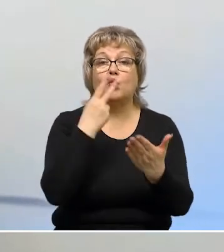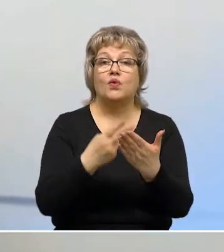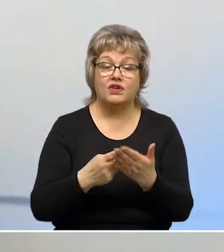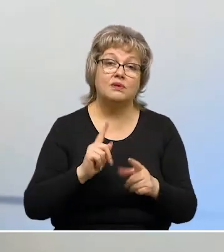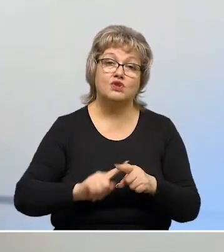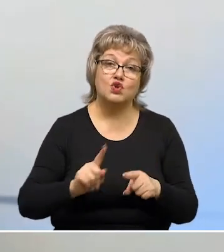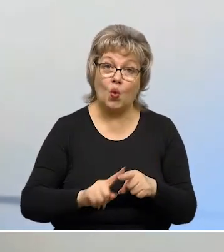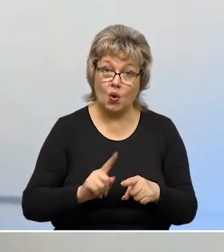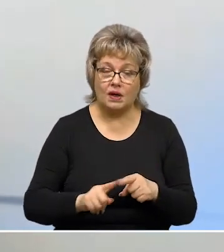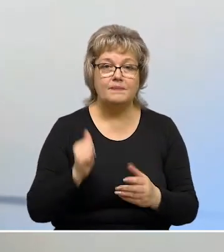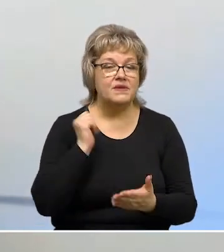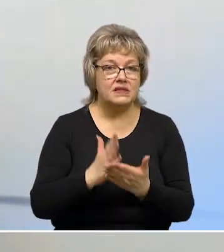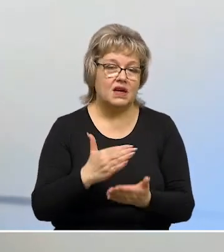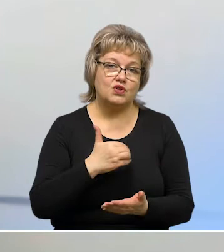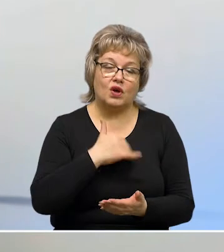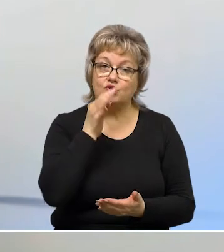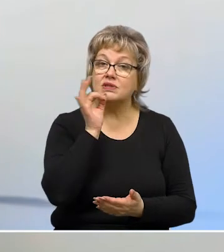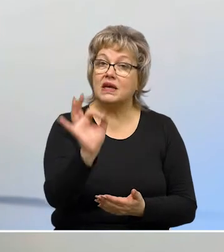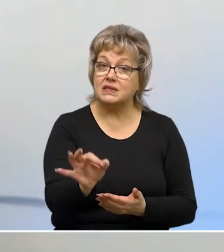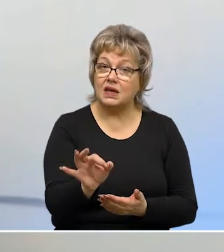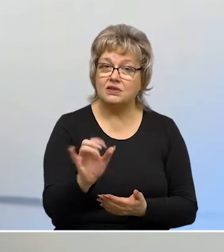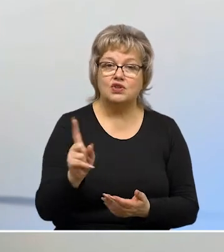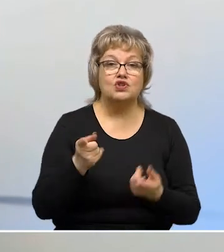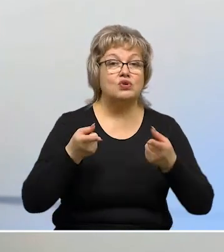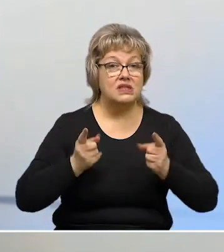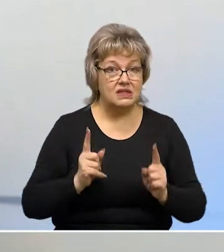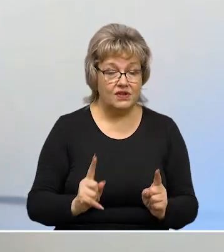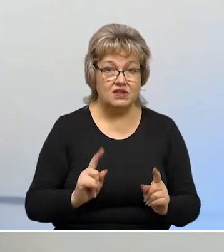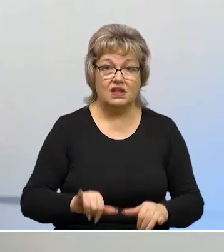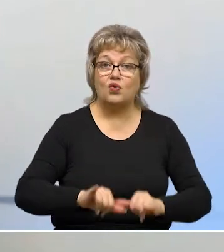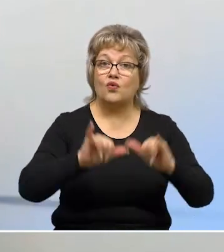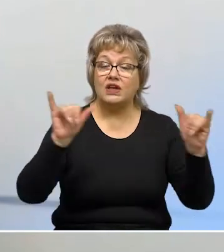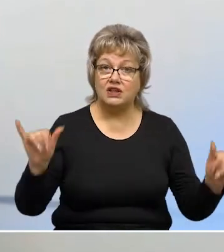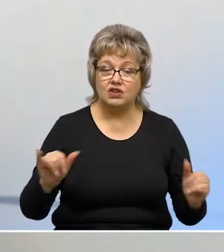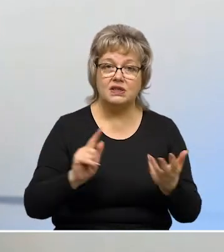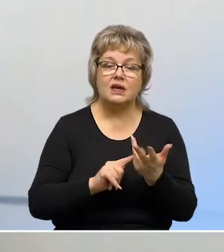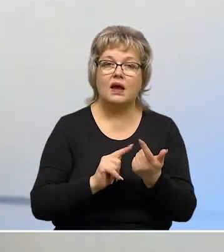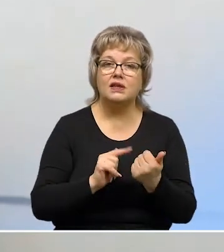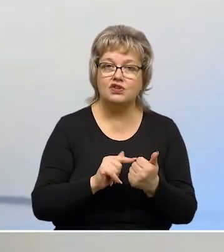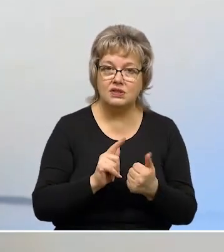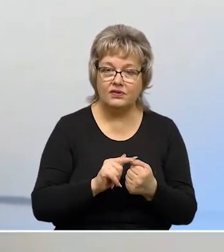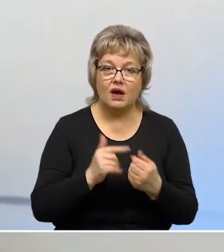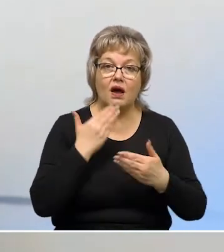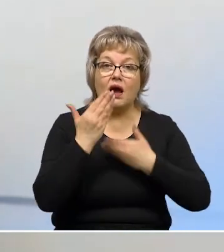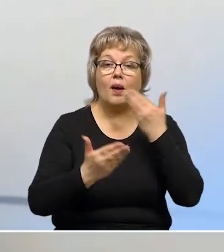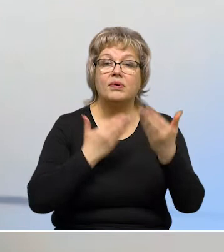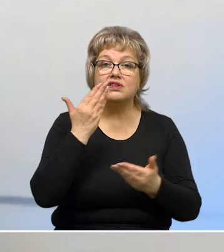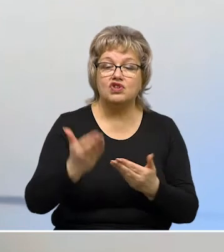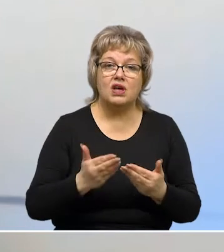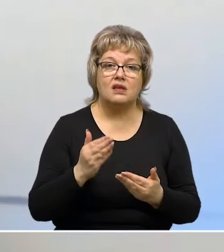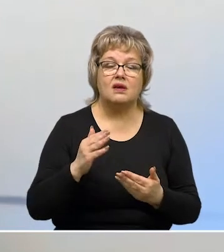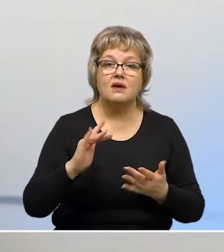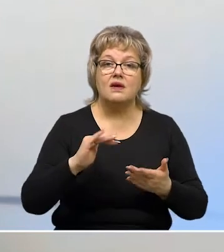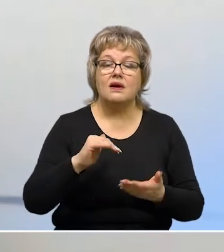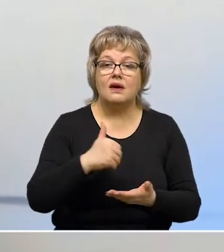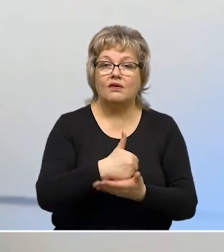мы увидим очень скоро. И сразу хочу сказать, что действительно возросло количество обращений